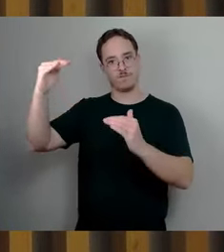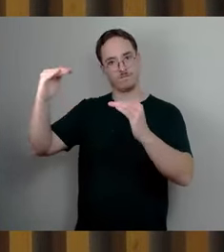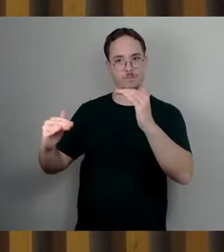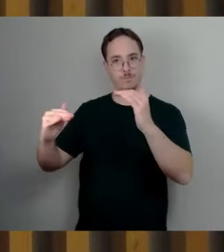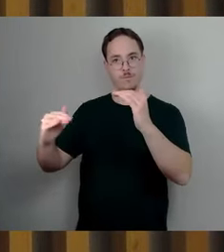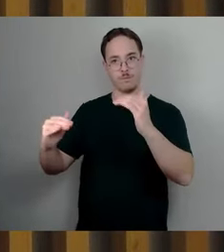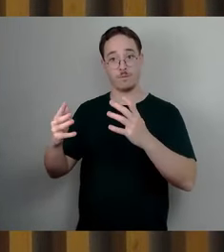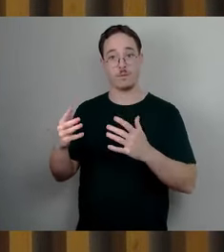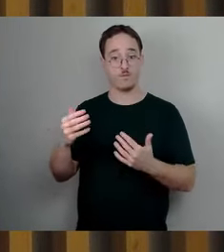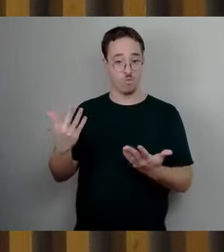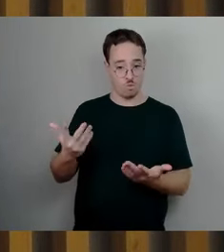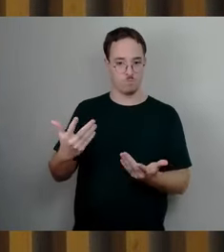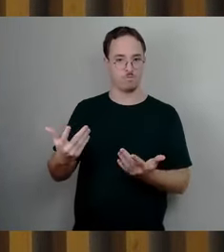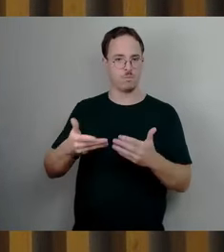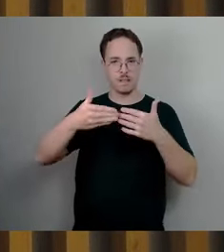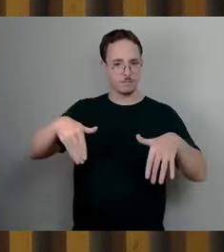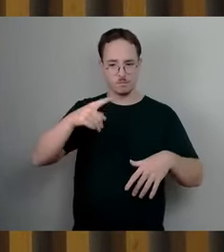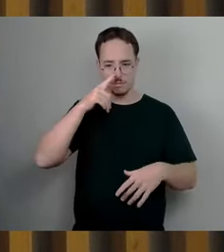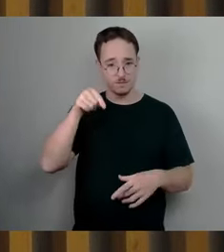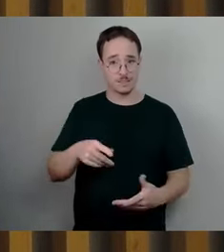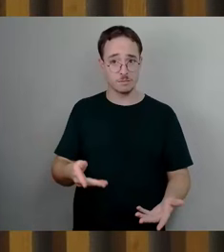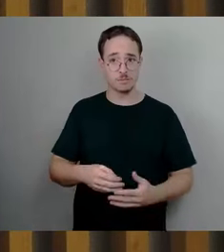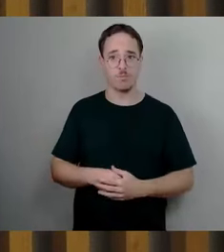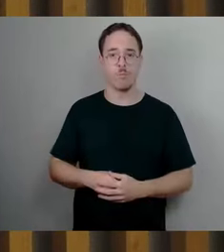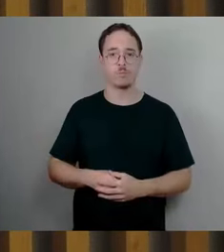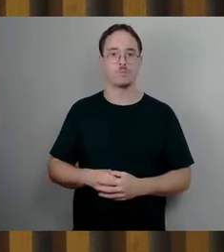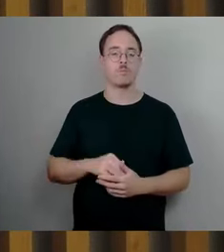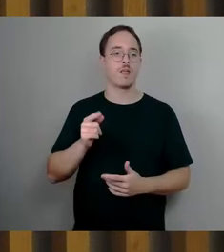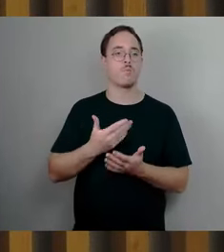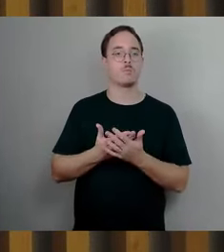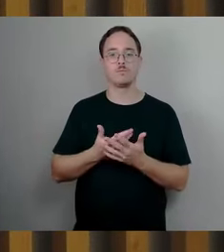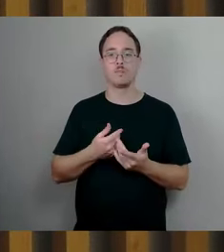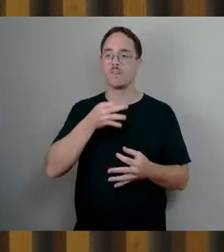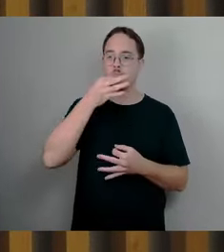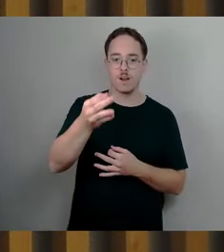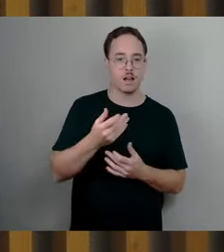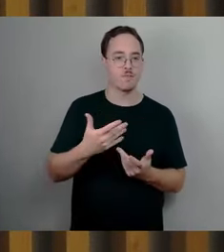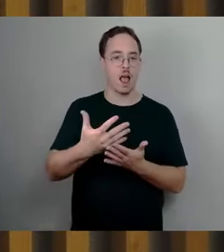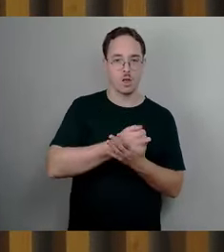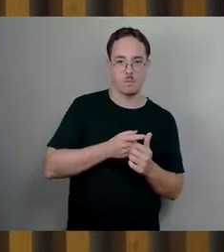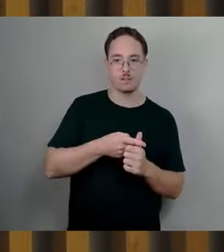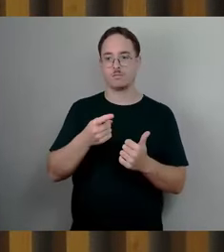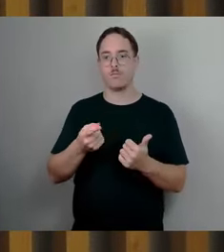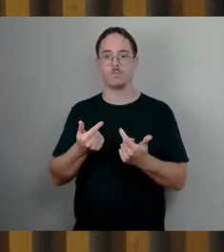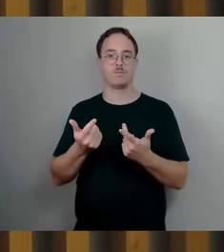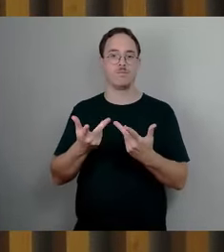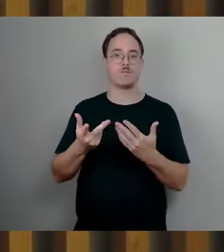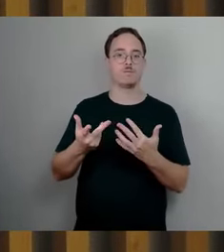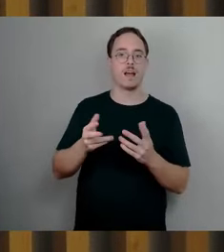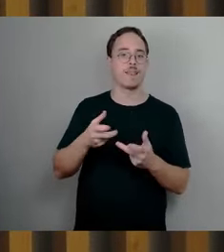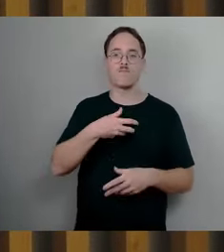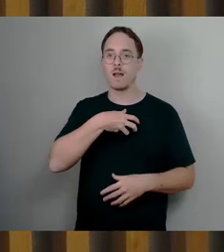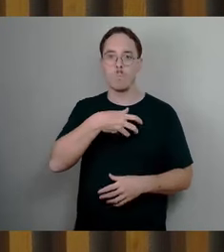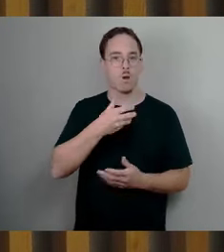Darlehensraten, Fahrtkosten abgefragt werden, ab welchem Einkommen nach Abzügen. Dann zweitens, wie stark können die